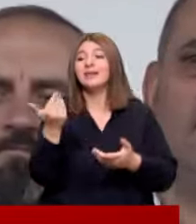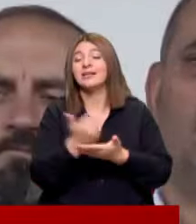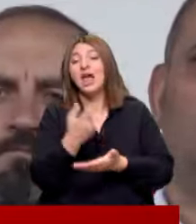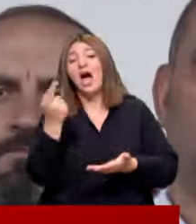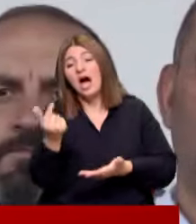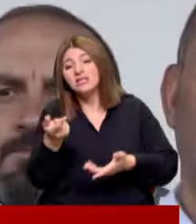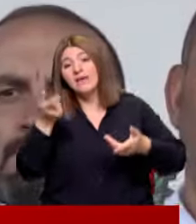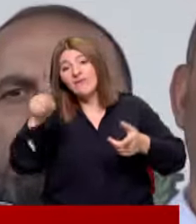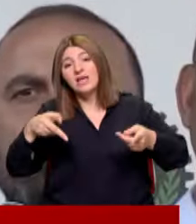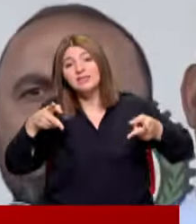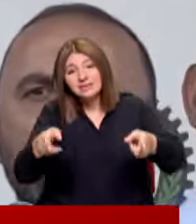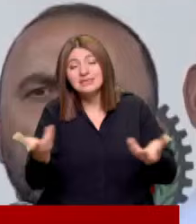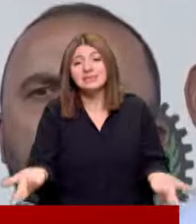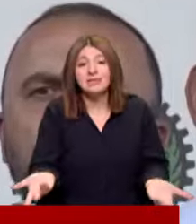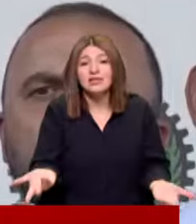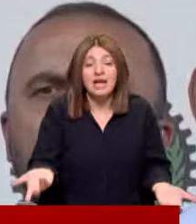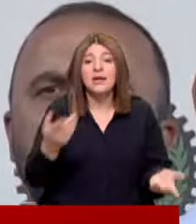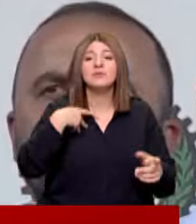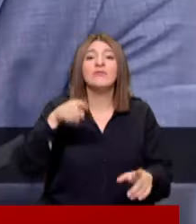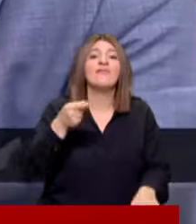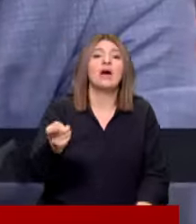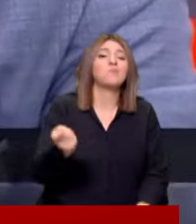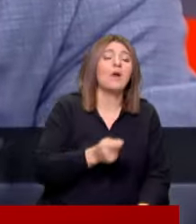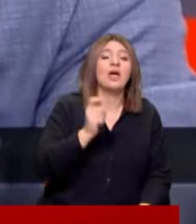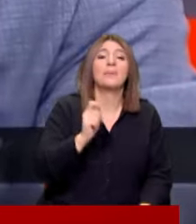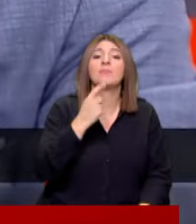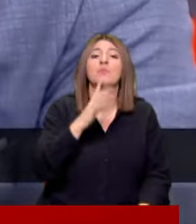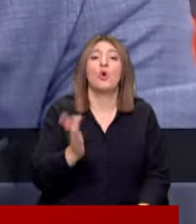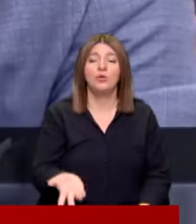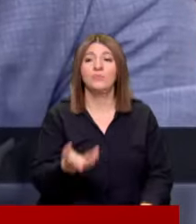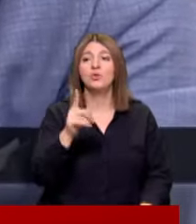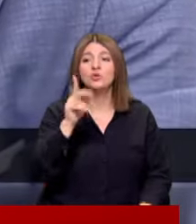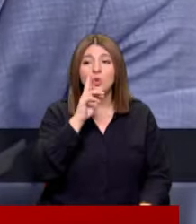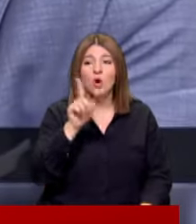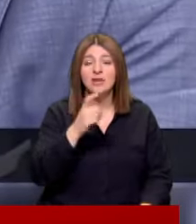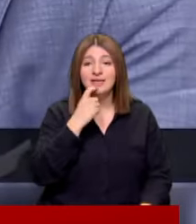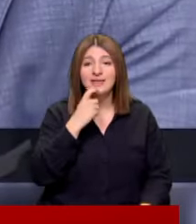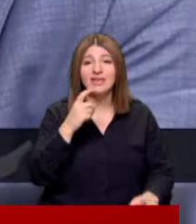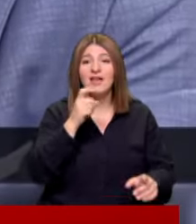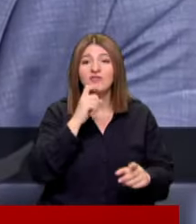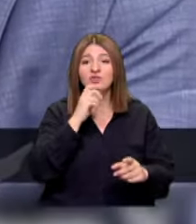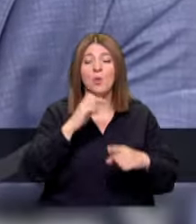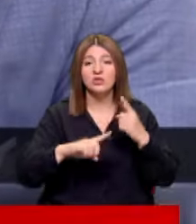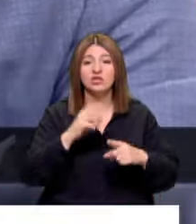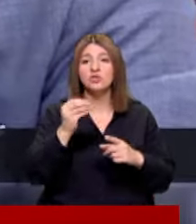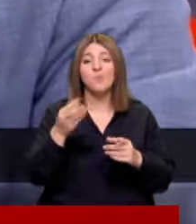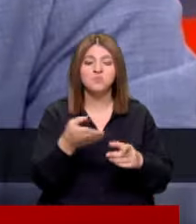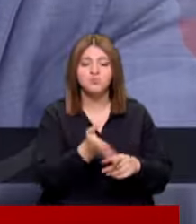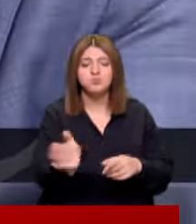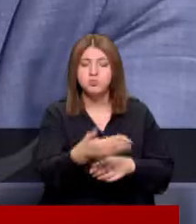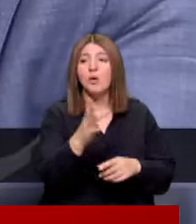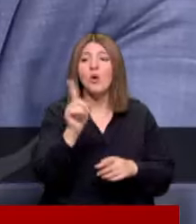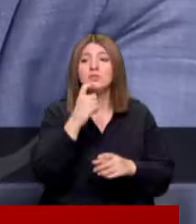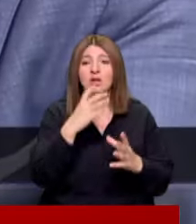az vergi versin Vergi vermeyelim demiyoruz Son 10 yıldaki yanlış politikalarımızla, çok zikzaklarımızla bir 10 yıl